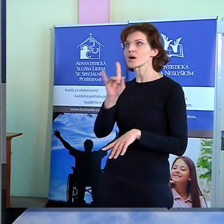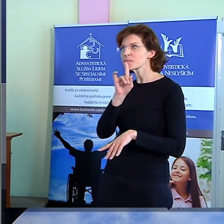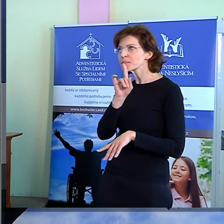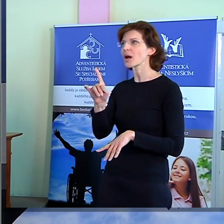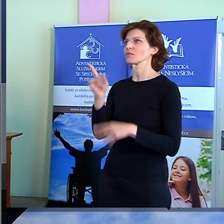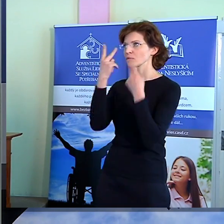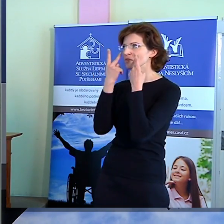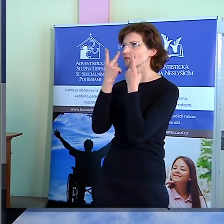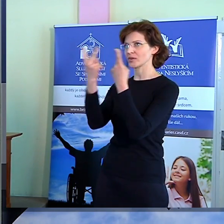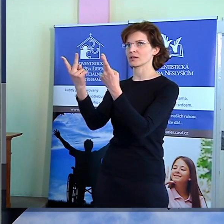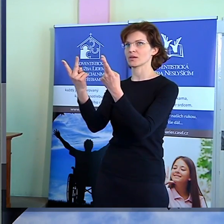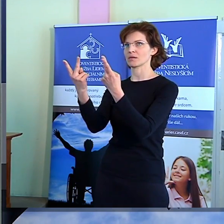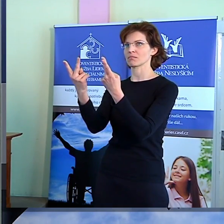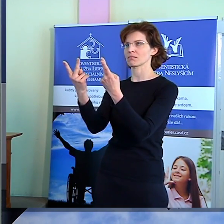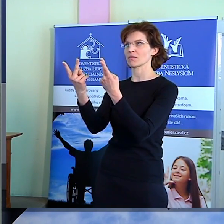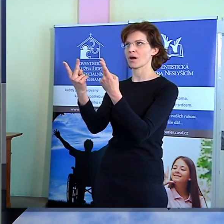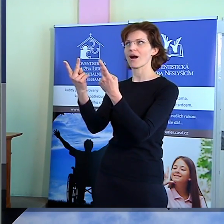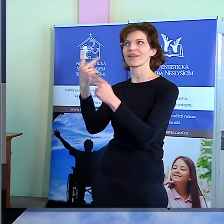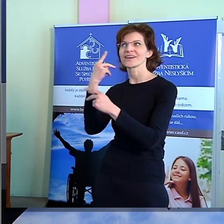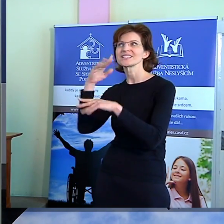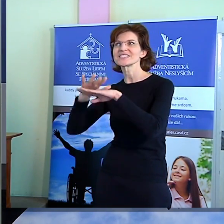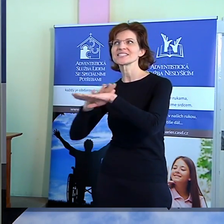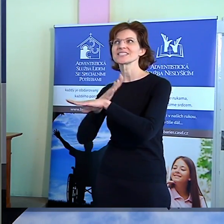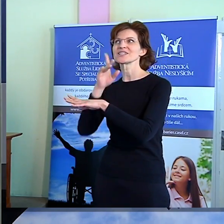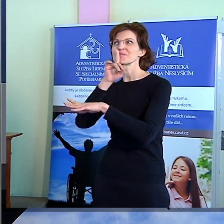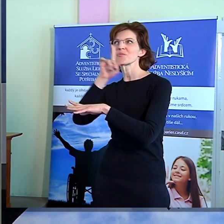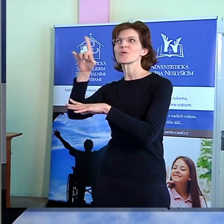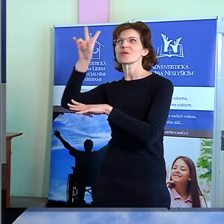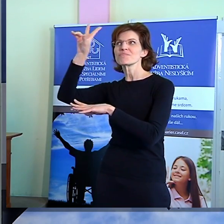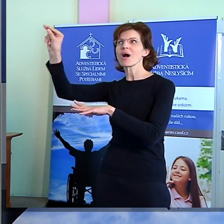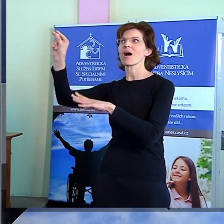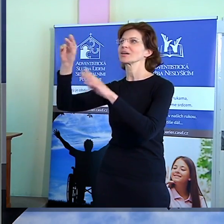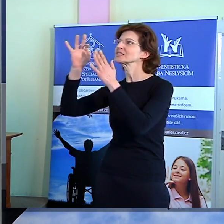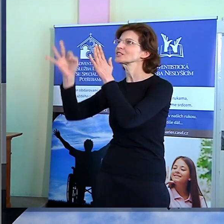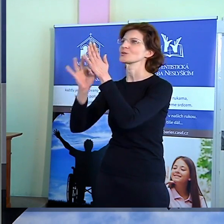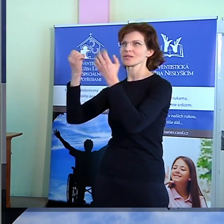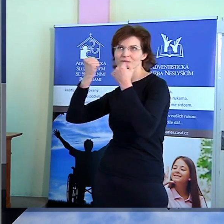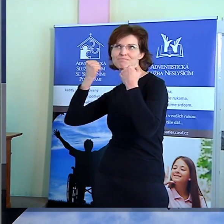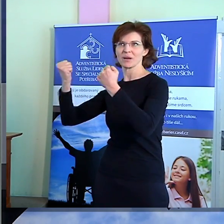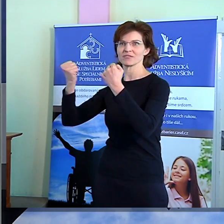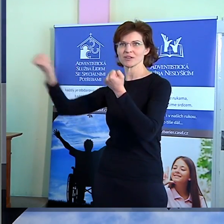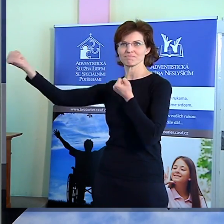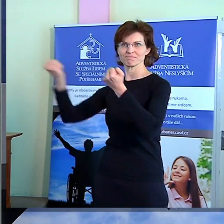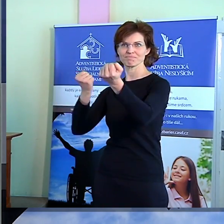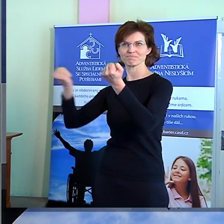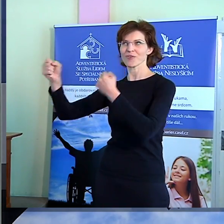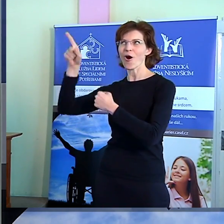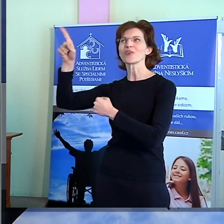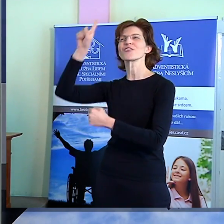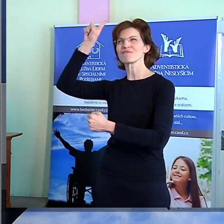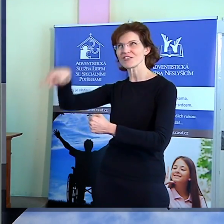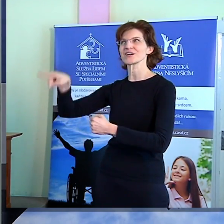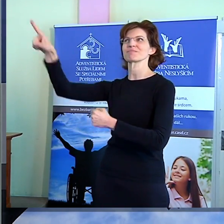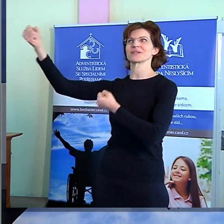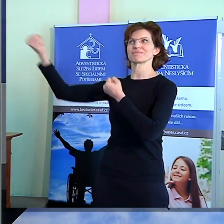že Bůh má situace pevně ve svých rukou. Jsme si vždycky jistí tím, že Pán Bůh má věci ve